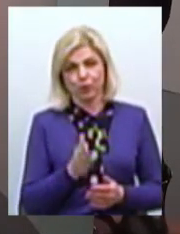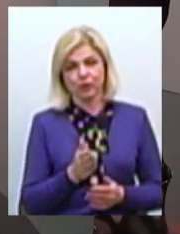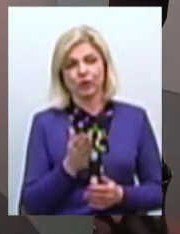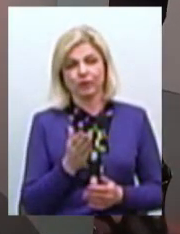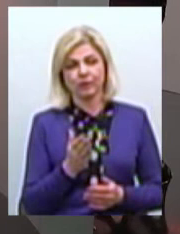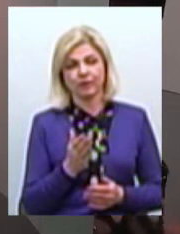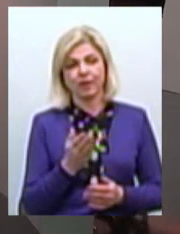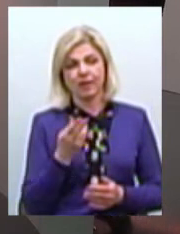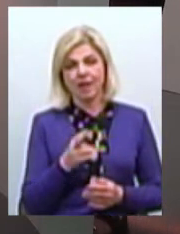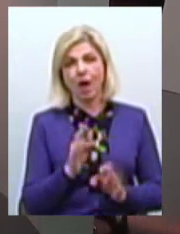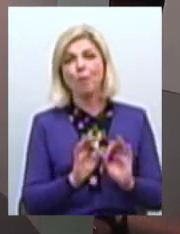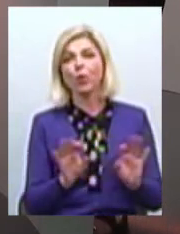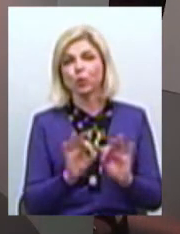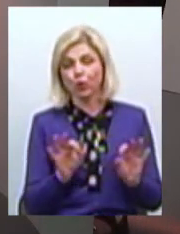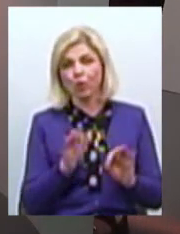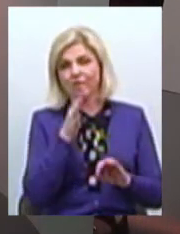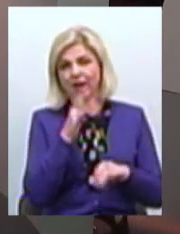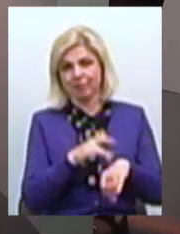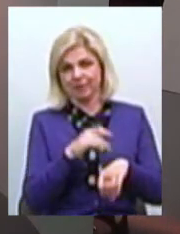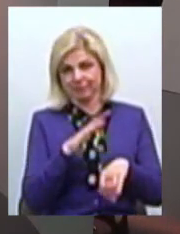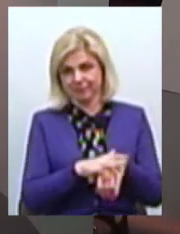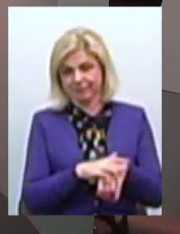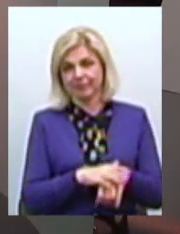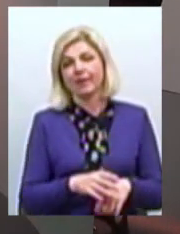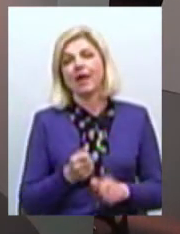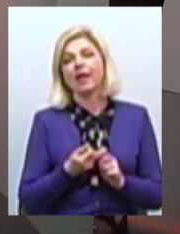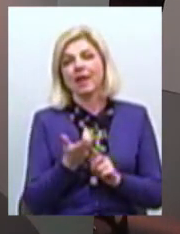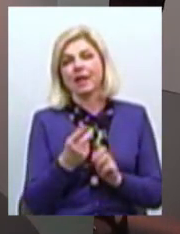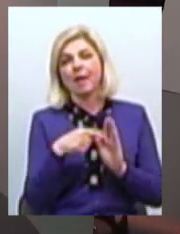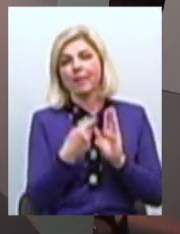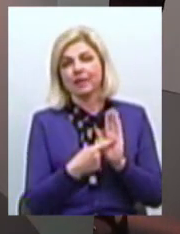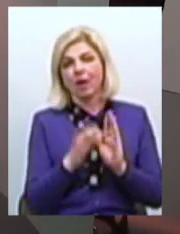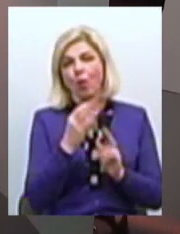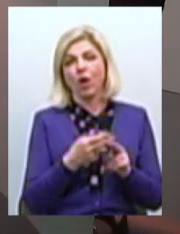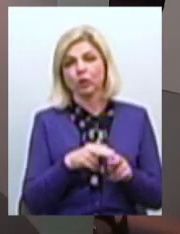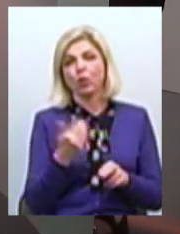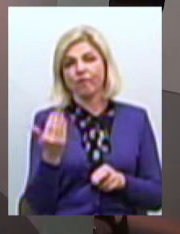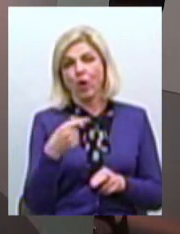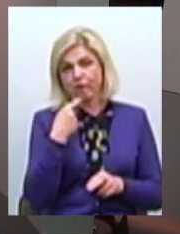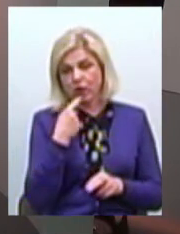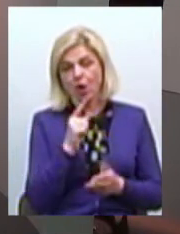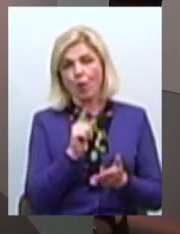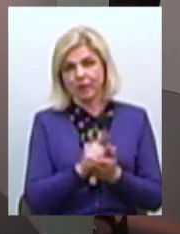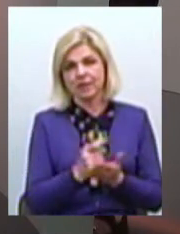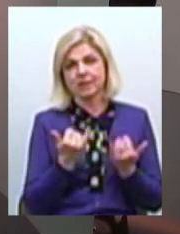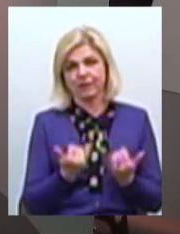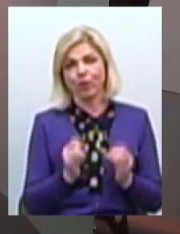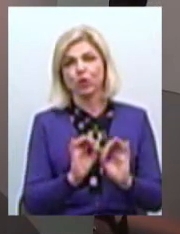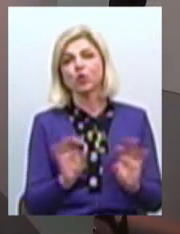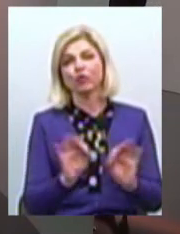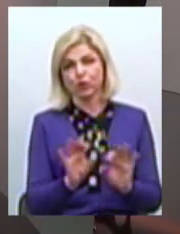монологу, на жаль, вичерпано Кілька питань, про які ви говорили, ми ще обов'язково звучимо сьогодні Добре, дякую